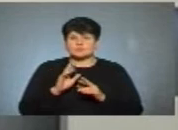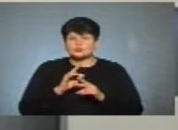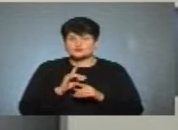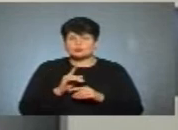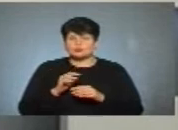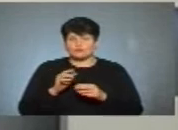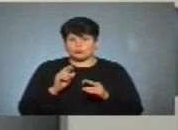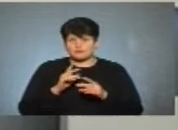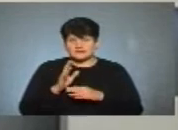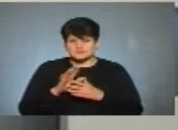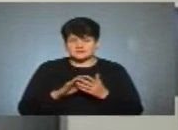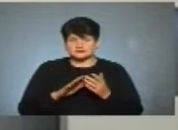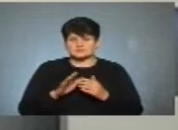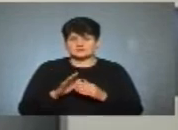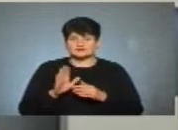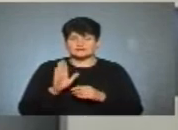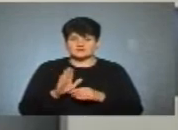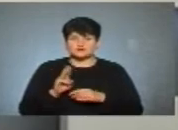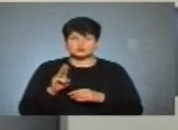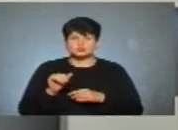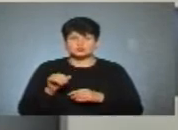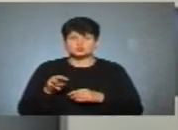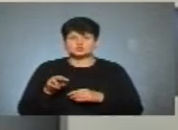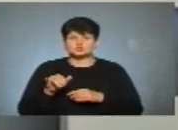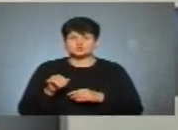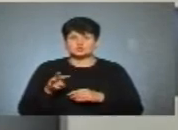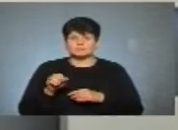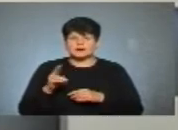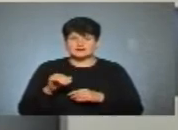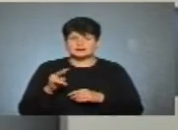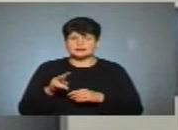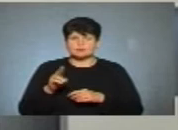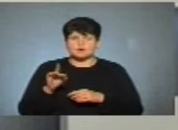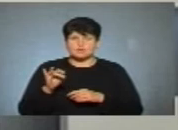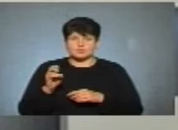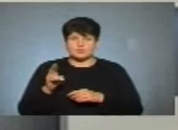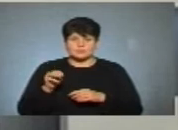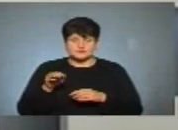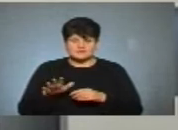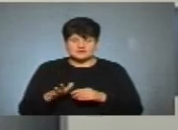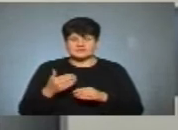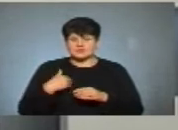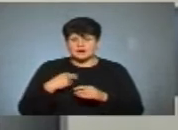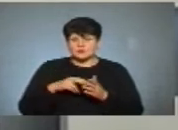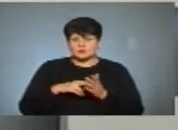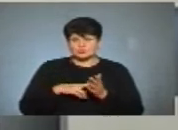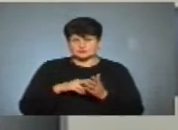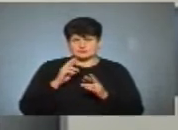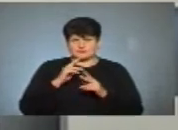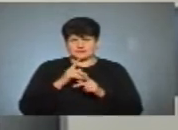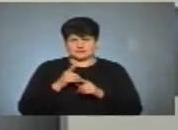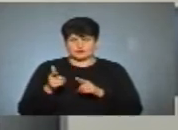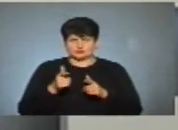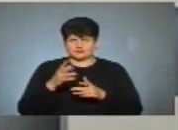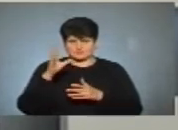зараз другий, третій, четверти, п'ятий. Це Віктор Володимирович Шумада, це Ліна Прокопів, третій номер. Ну, я просто боюсь зараз помилитися, я не готовий